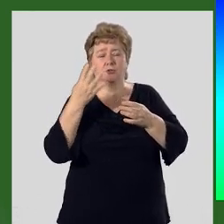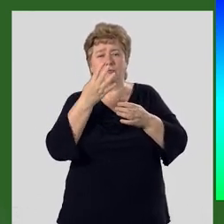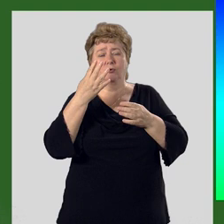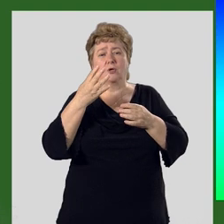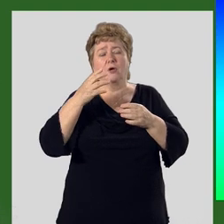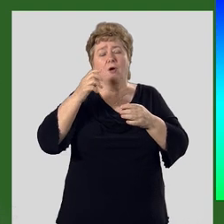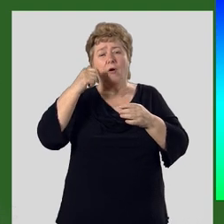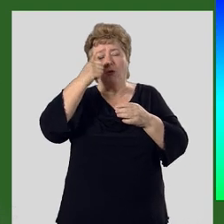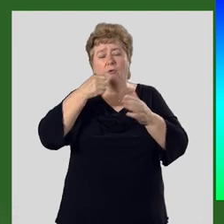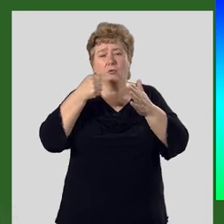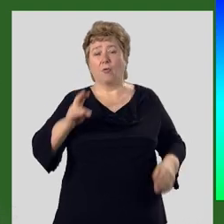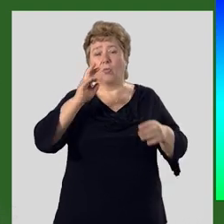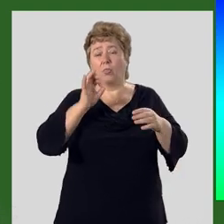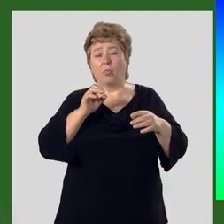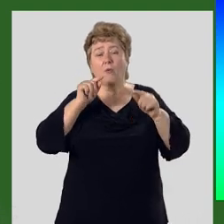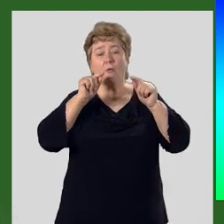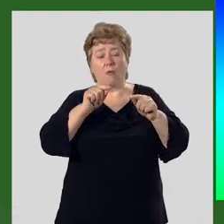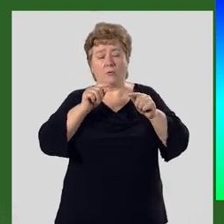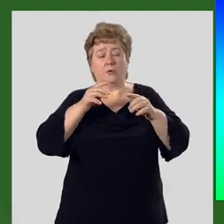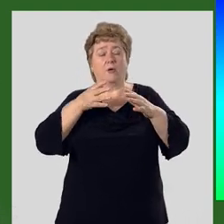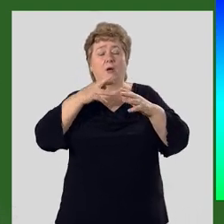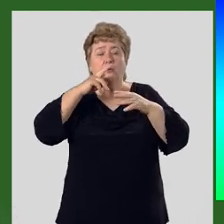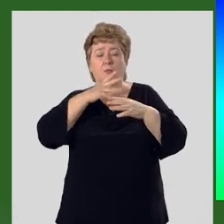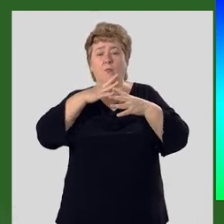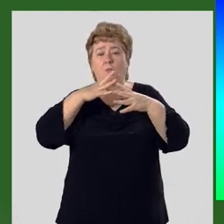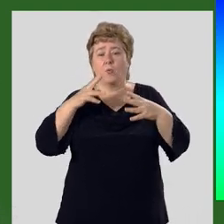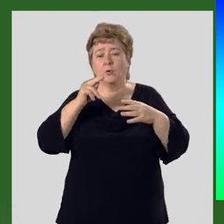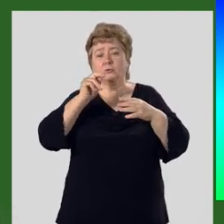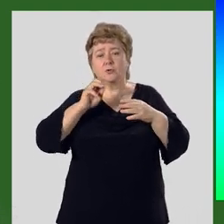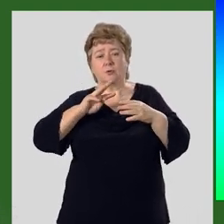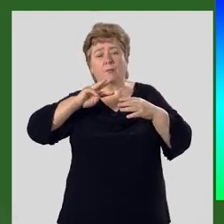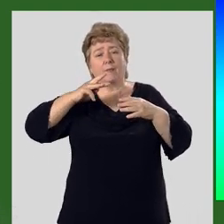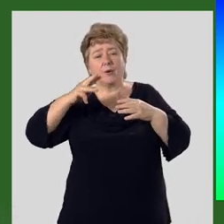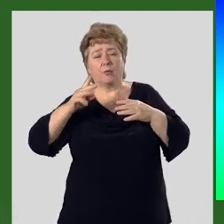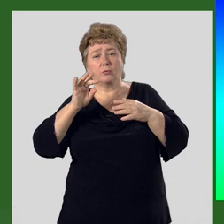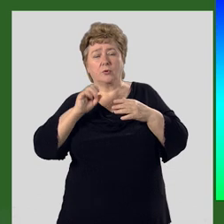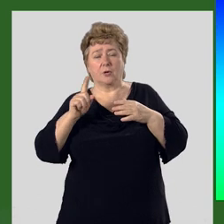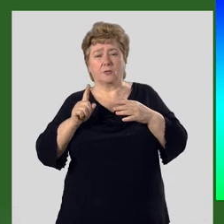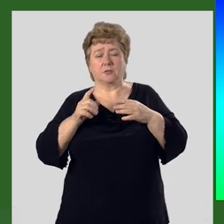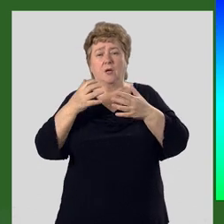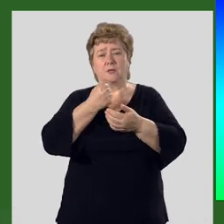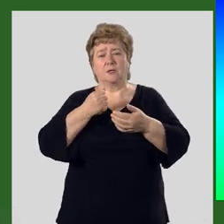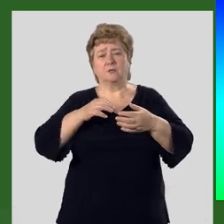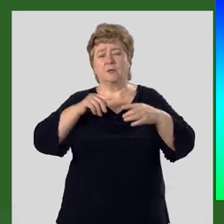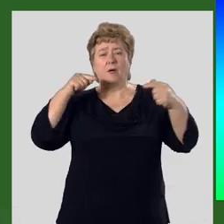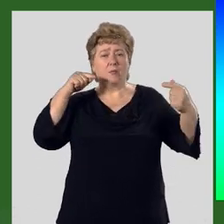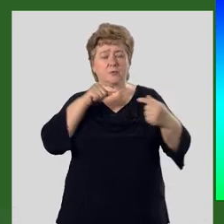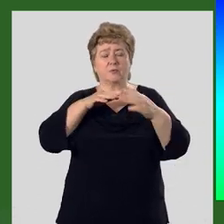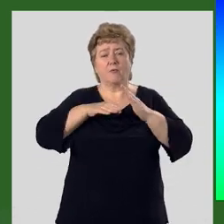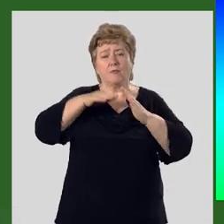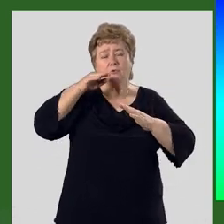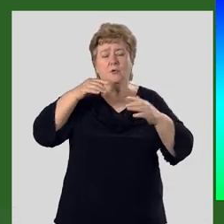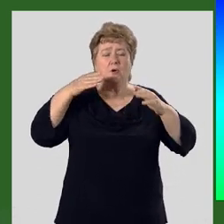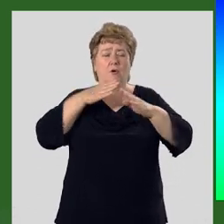год до нашей эры. Но он ошибался более чем миллион раз. Определять абсолютный